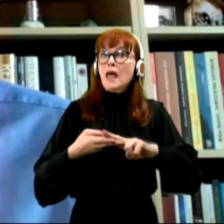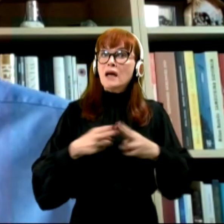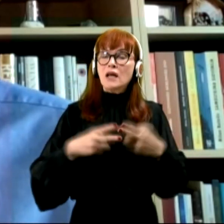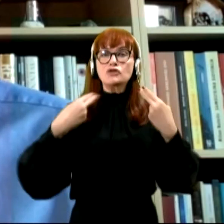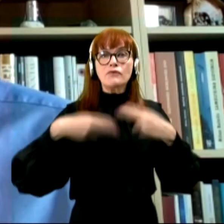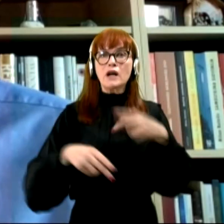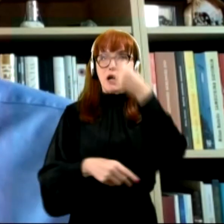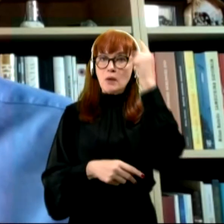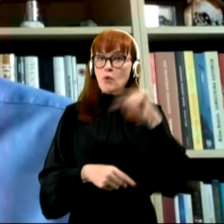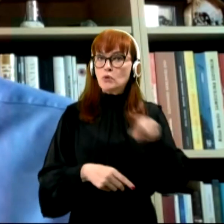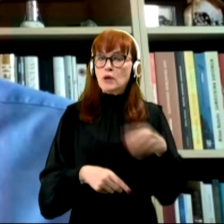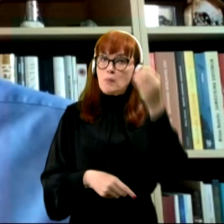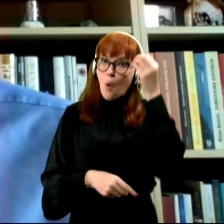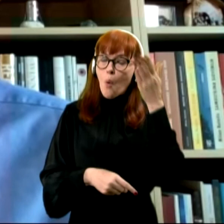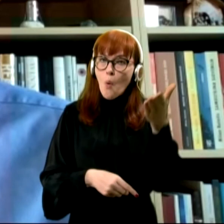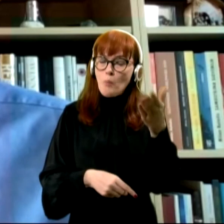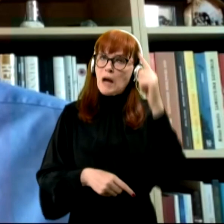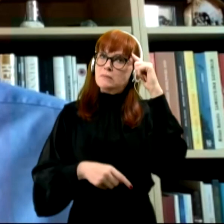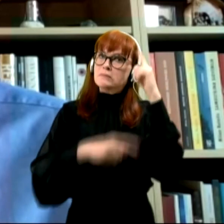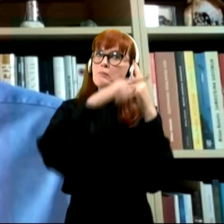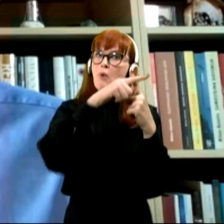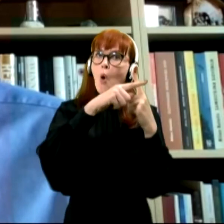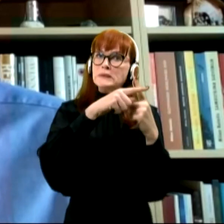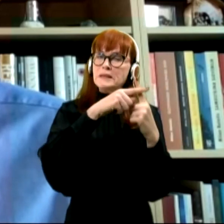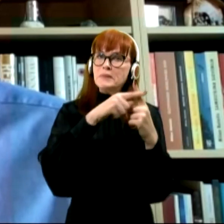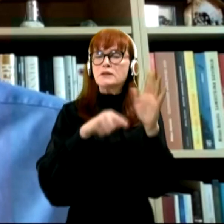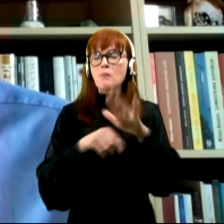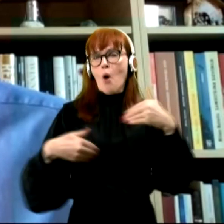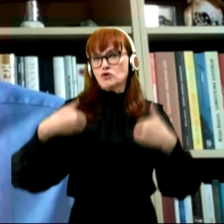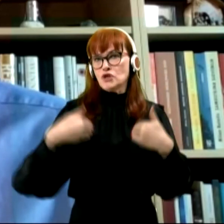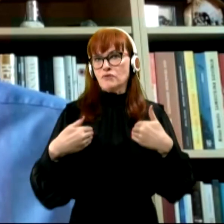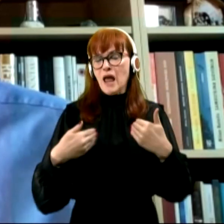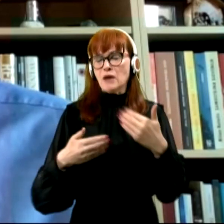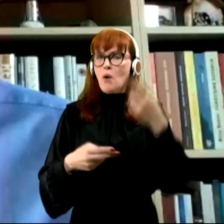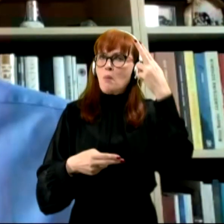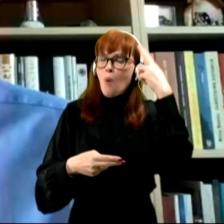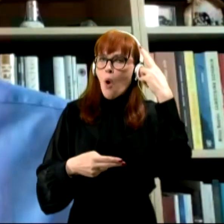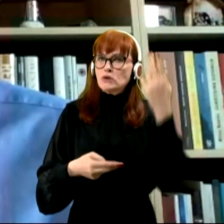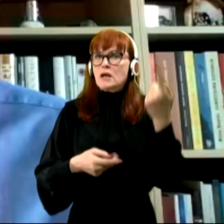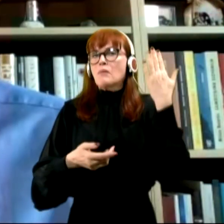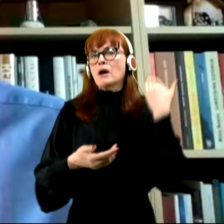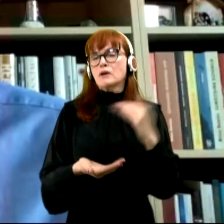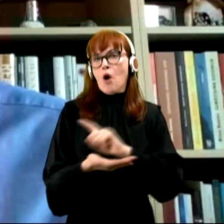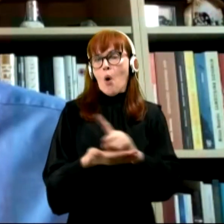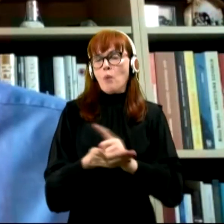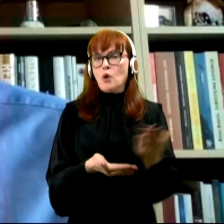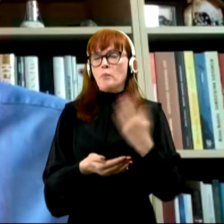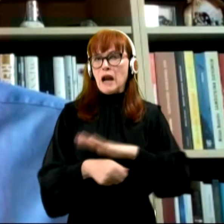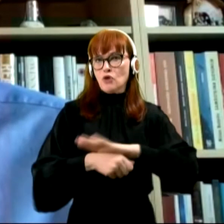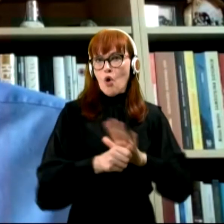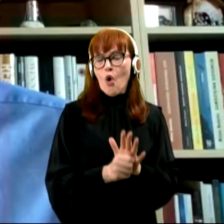vrnemo ljudem upanje in optimizem po življenju, ki ga poznamo iz obdobja pred koronem.